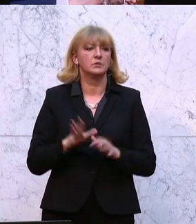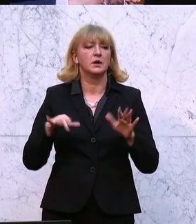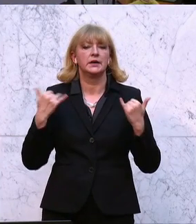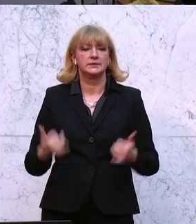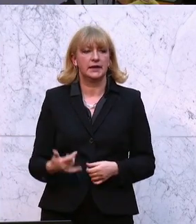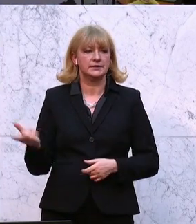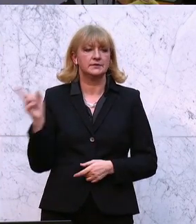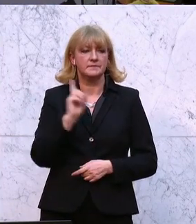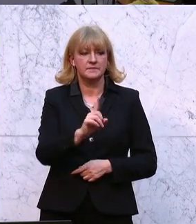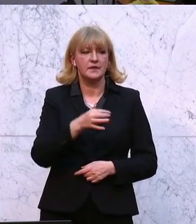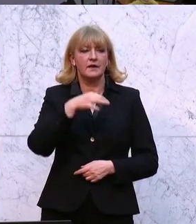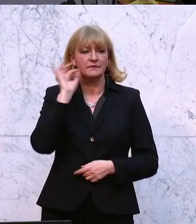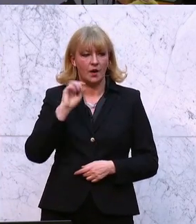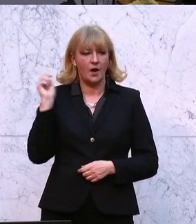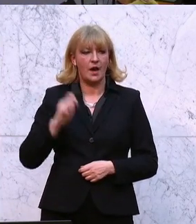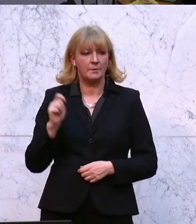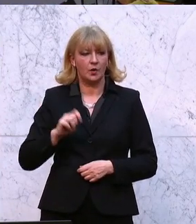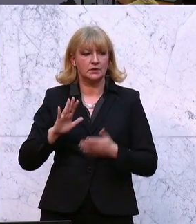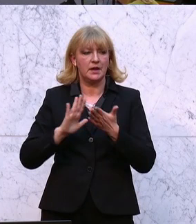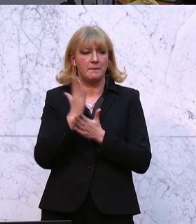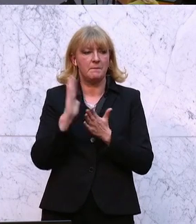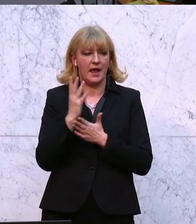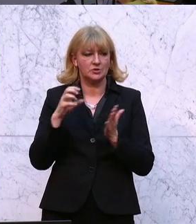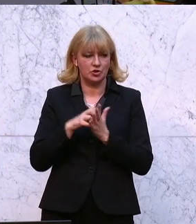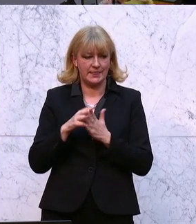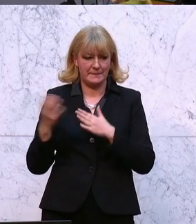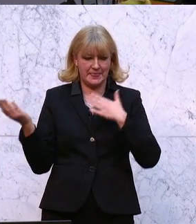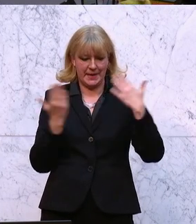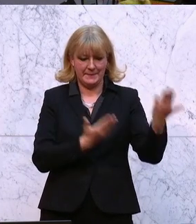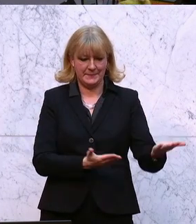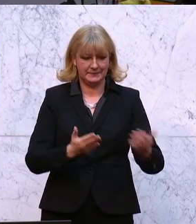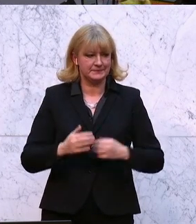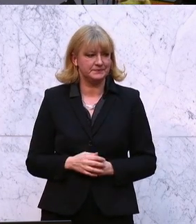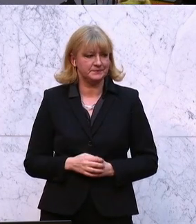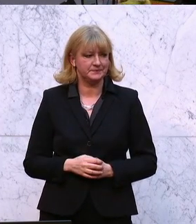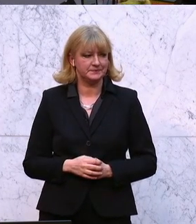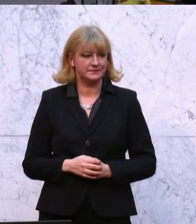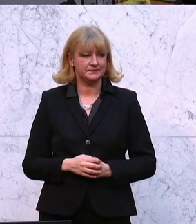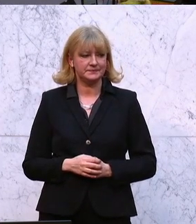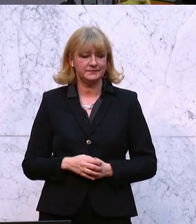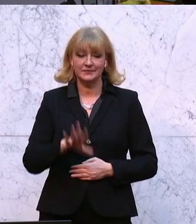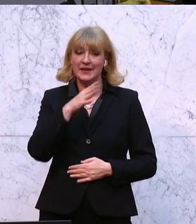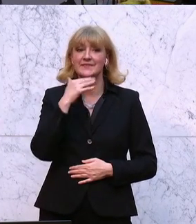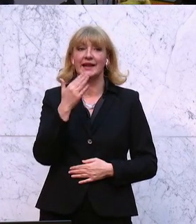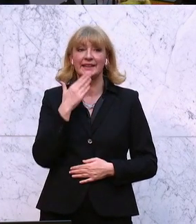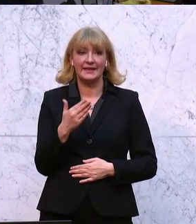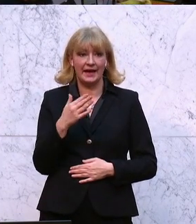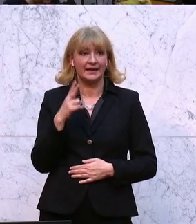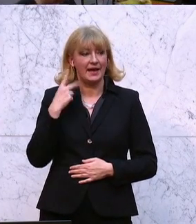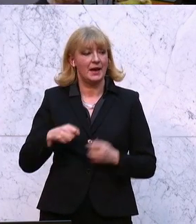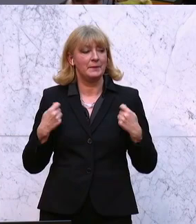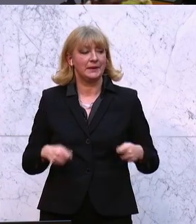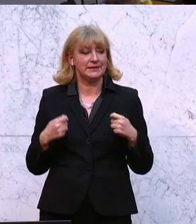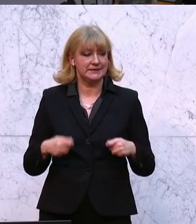Eine soziale Staffelung der ORF-Haushaltsabgabe sei zwar denkbar, es wäre aber schwierig, die Höhe von Haushaltseinkommen genau zu ermitteln, sagt Eva